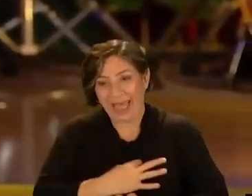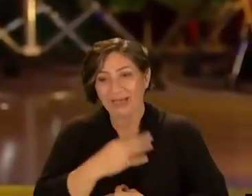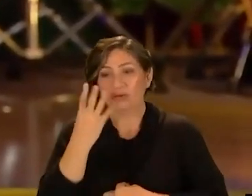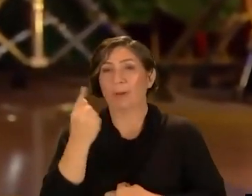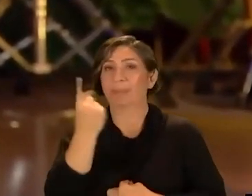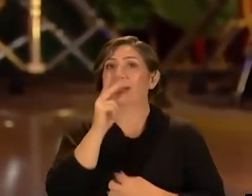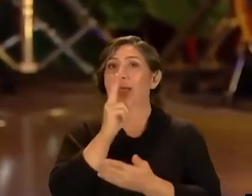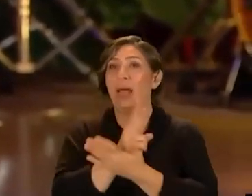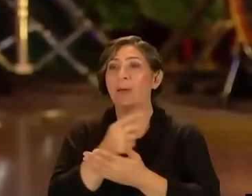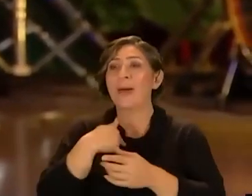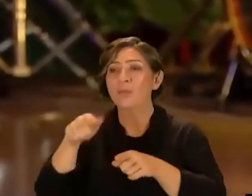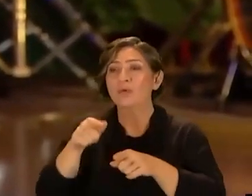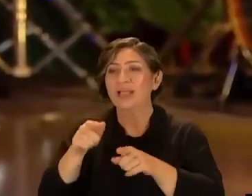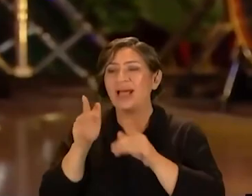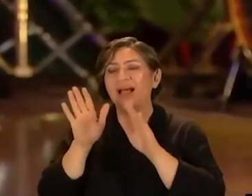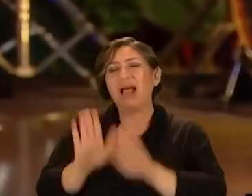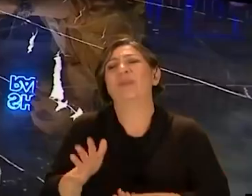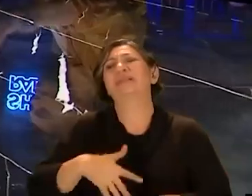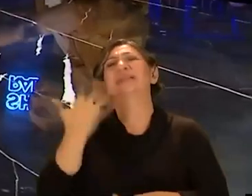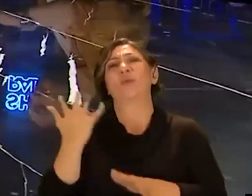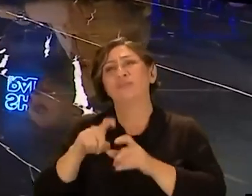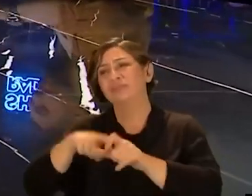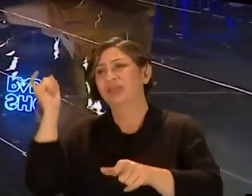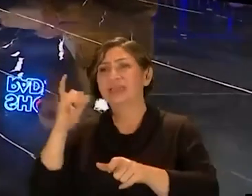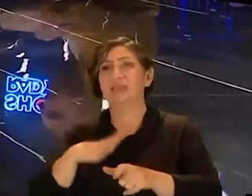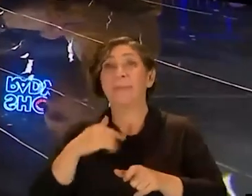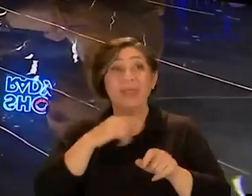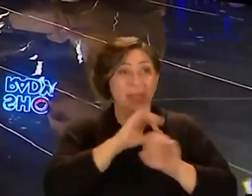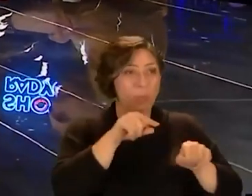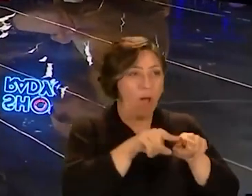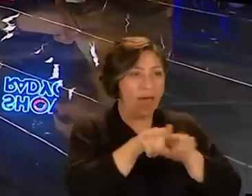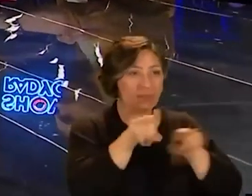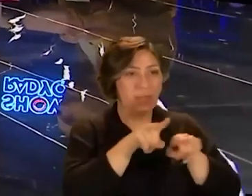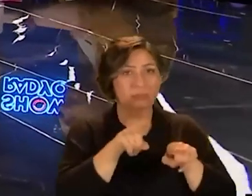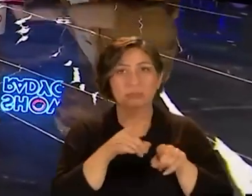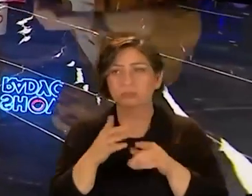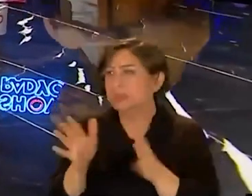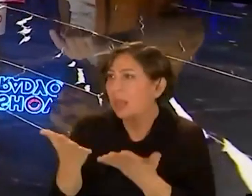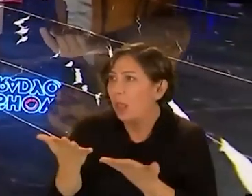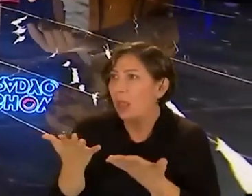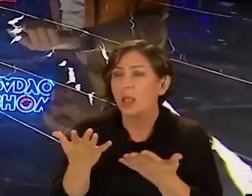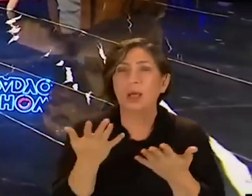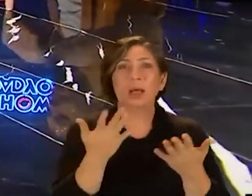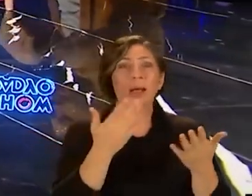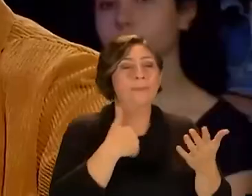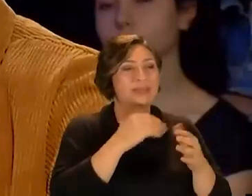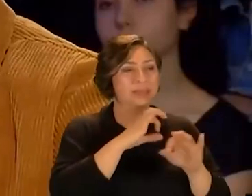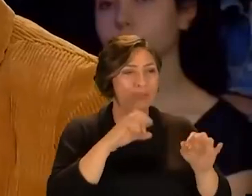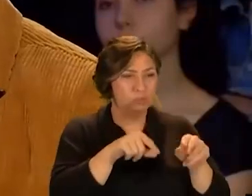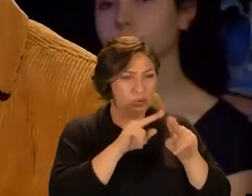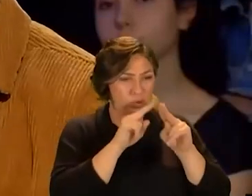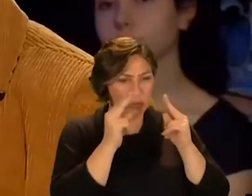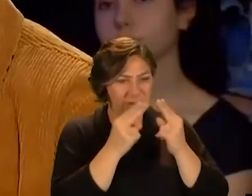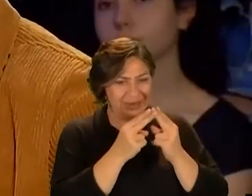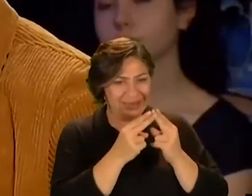saygı duyulacak bir karar hayır ben burada takılmak istemiyorum deyip gidenler de var. Tam bu ayrımdayım şu an. Niye? Tam mainstream